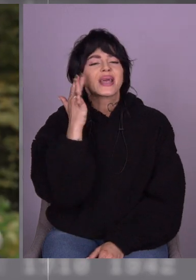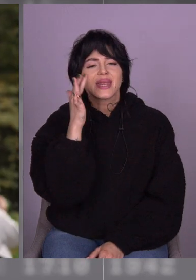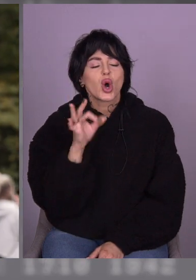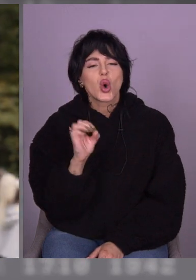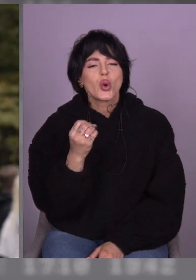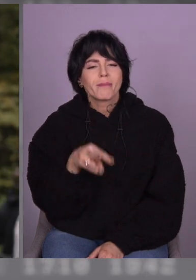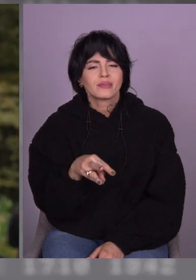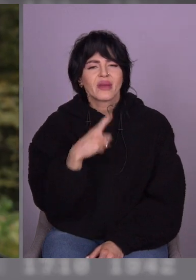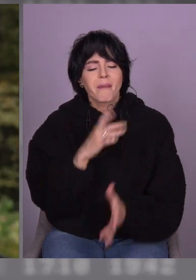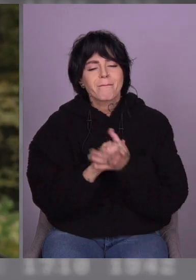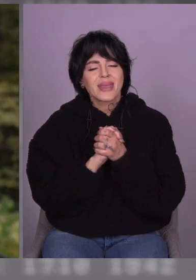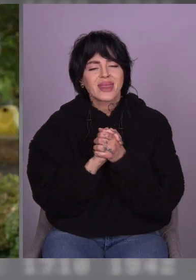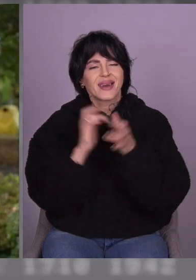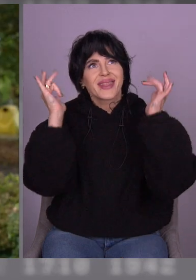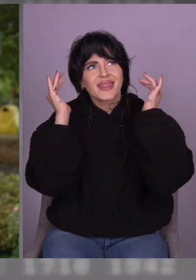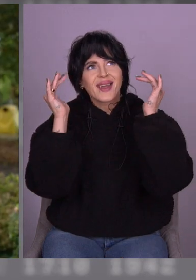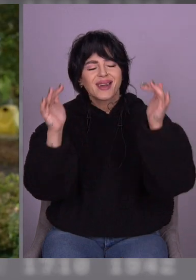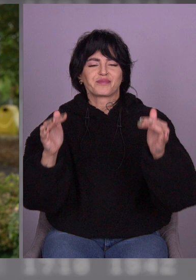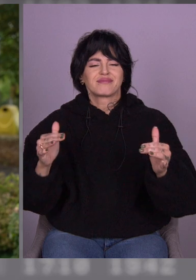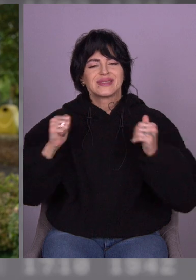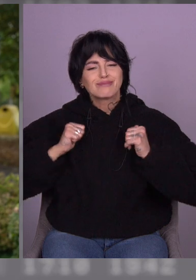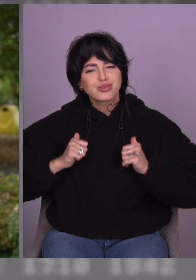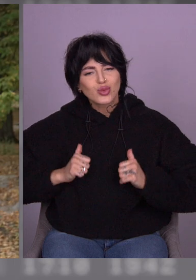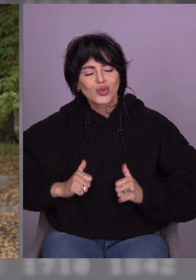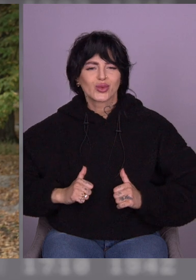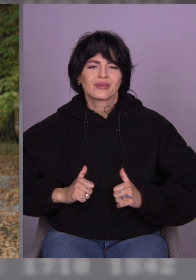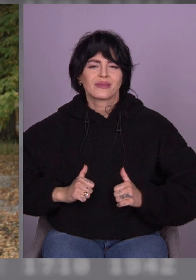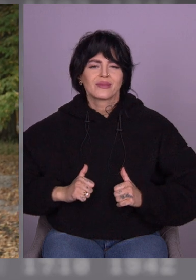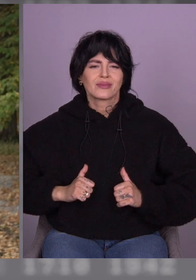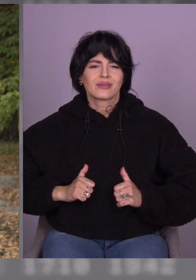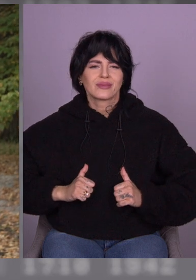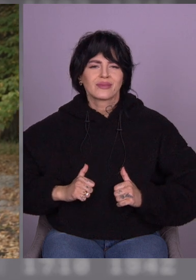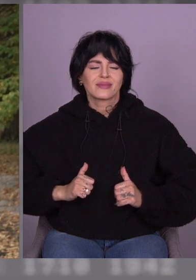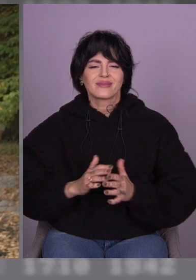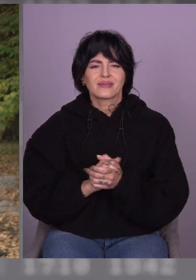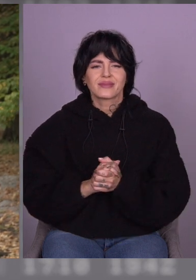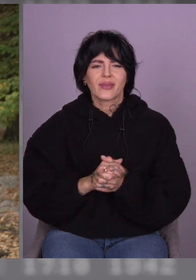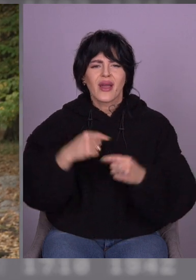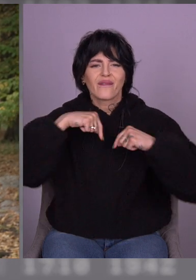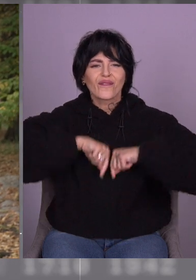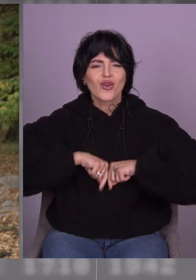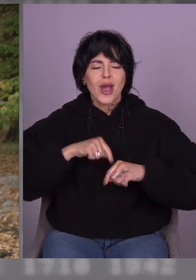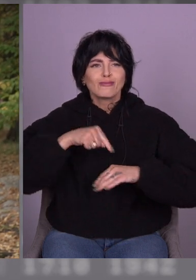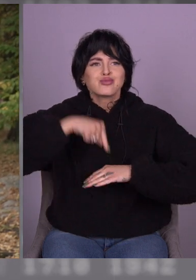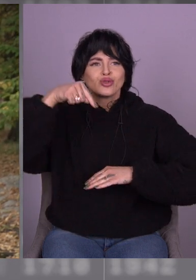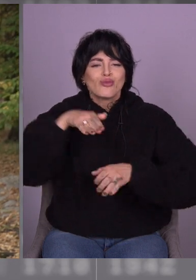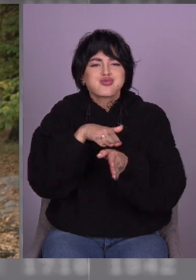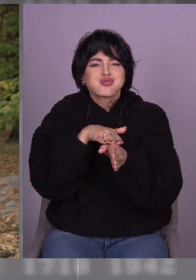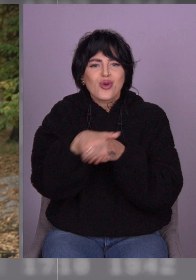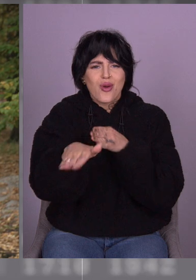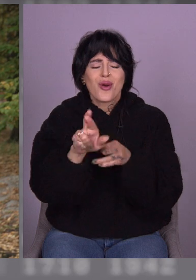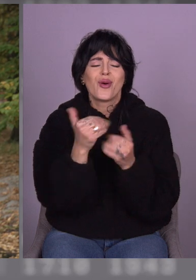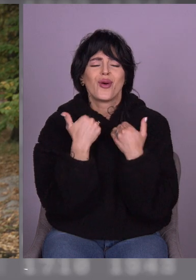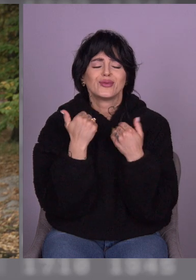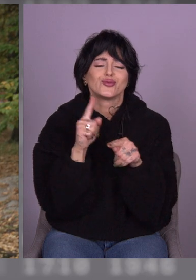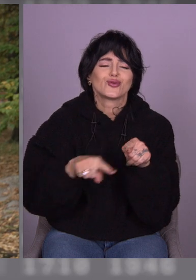Мирне небо, спокій. Мене просто зараз переповнюють почуття, я вже просто дуже-дуже